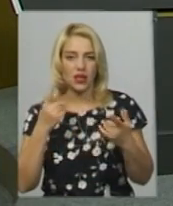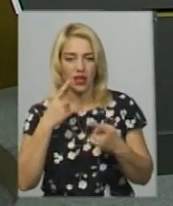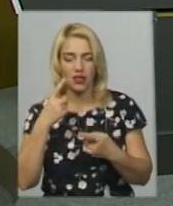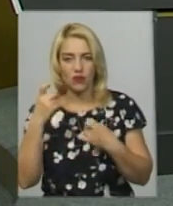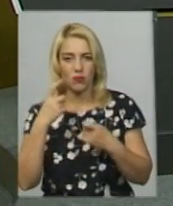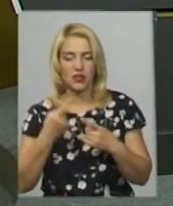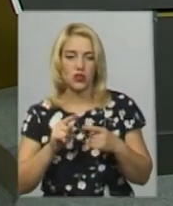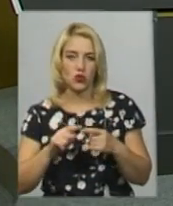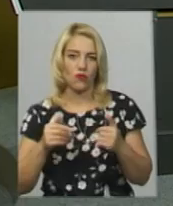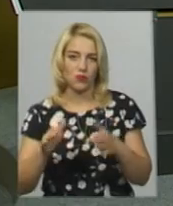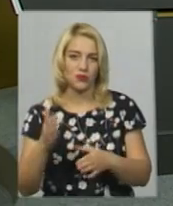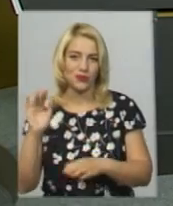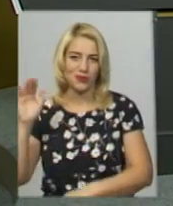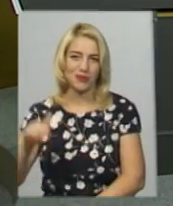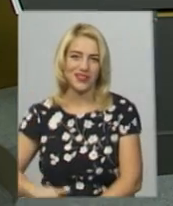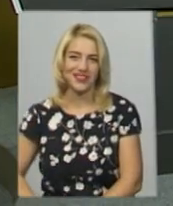цього випуску. Побачимось.